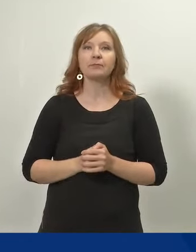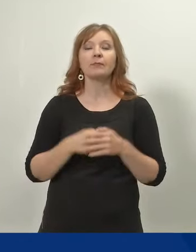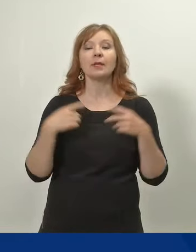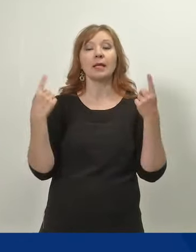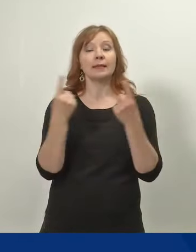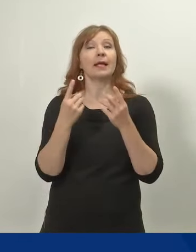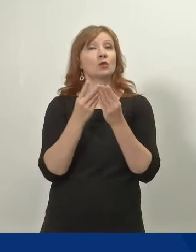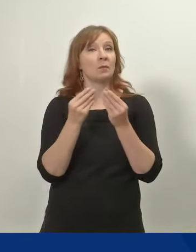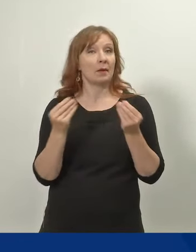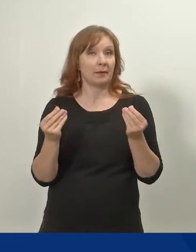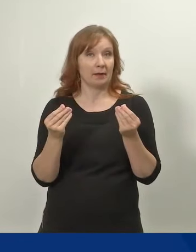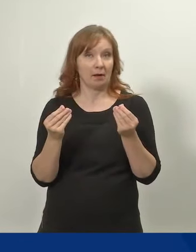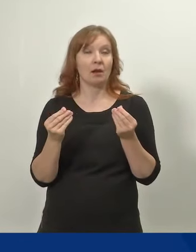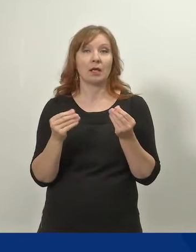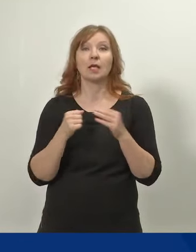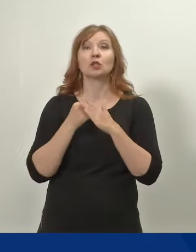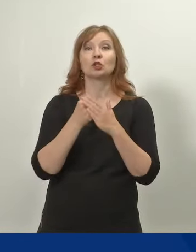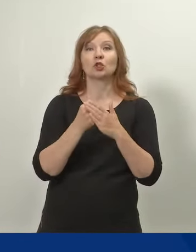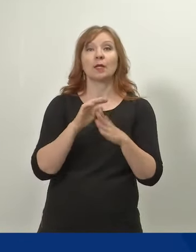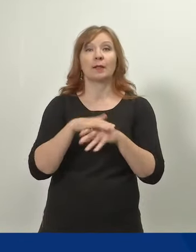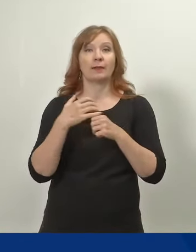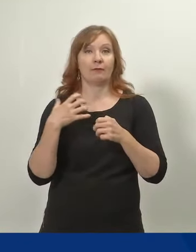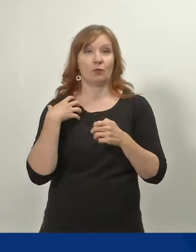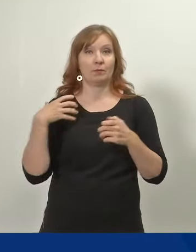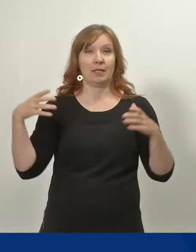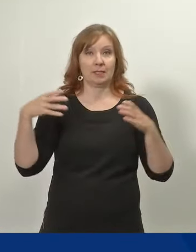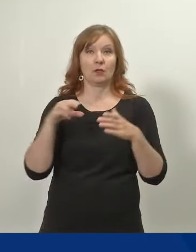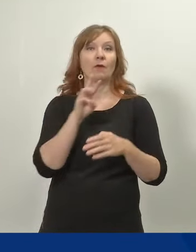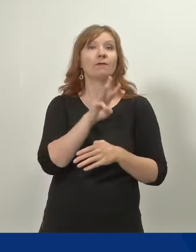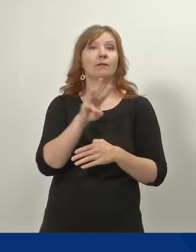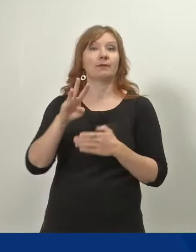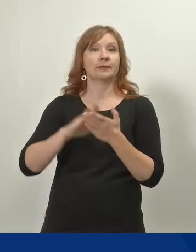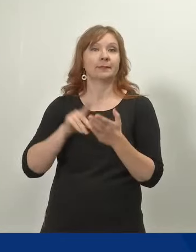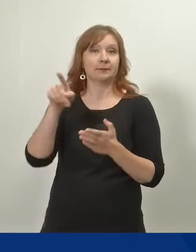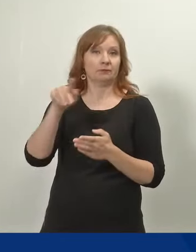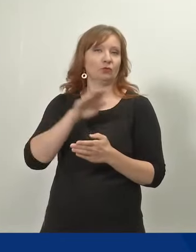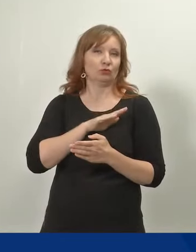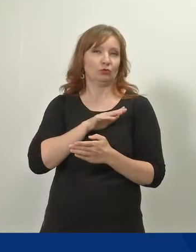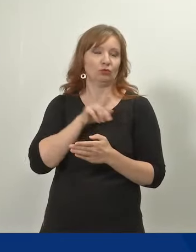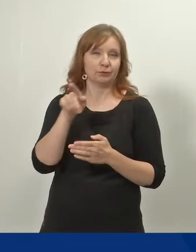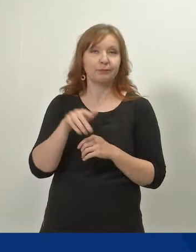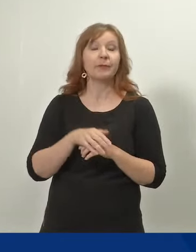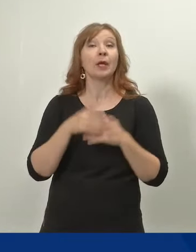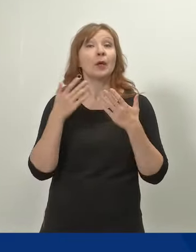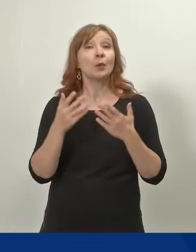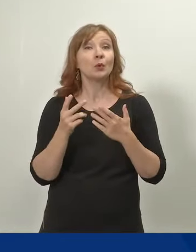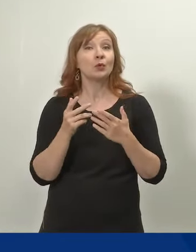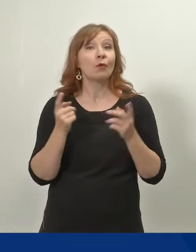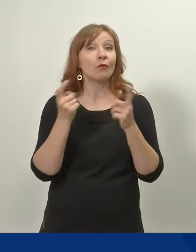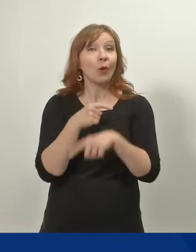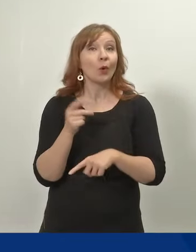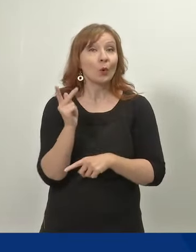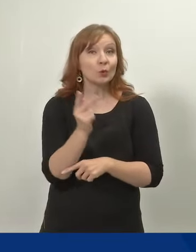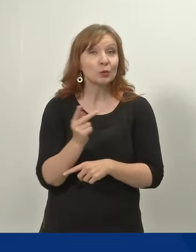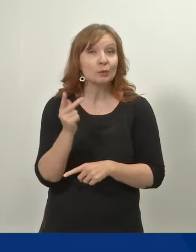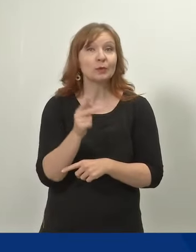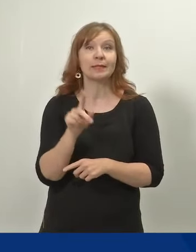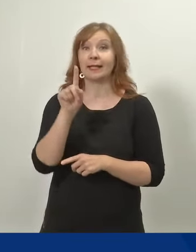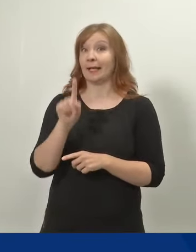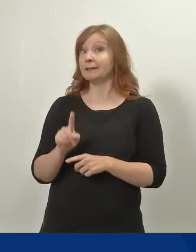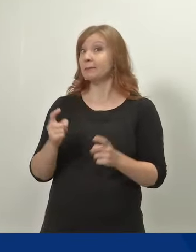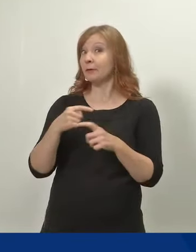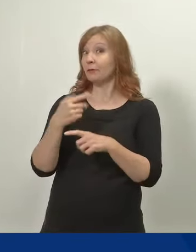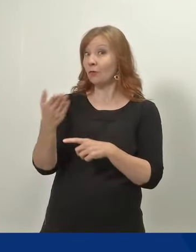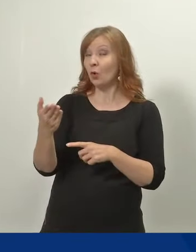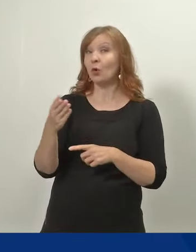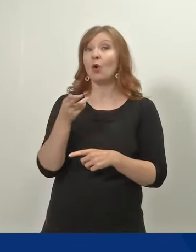materiaalit ovat saatavilla sosiaali- ja terveysministeriön verkkosivuilla. Mutta käydään kysymyksiin. Ensimmäisenä kysymyksen